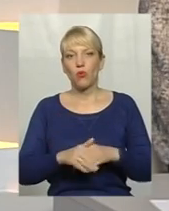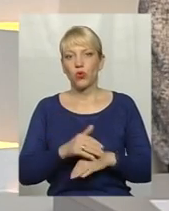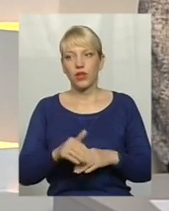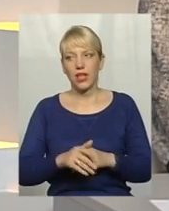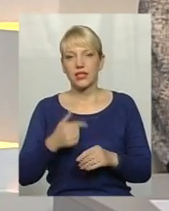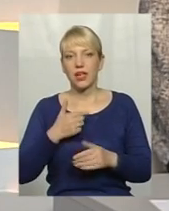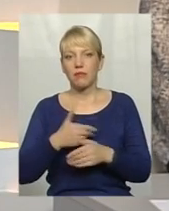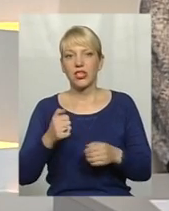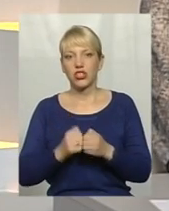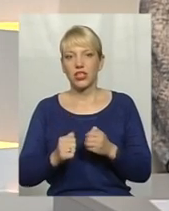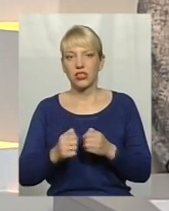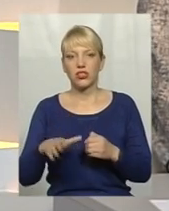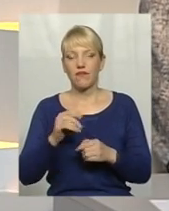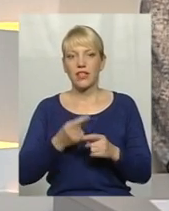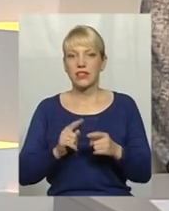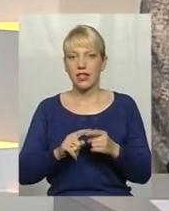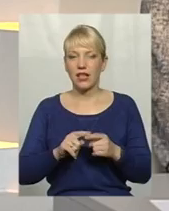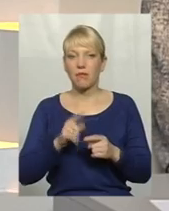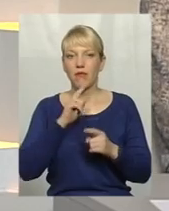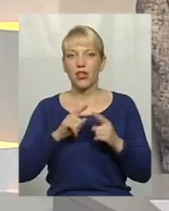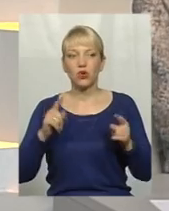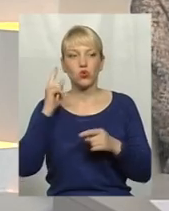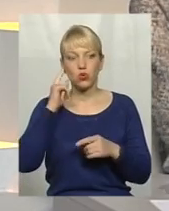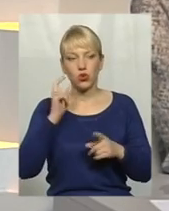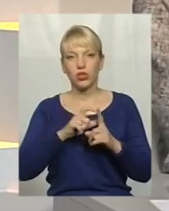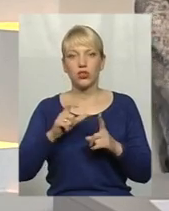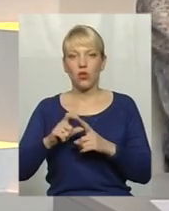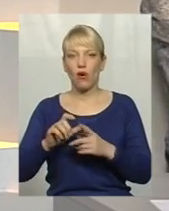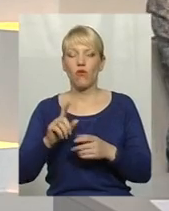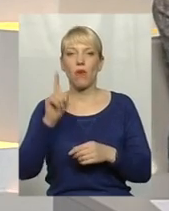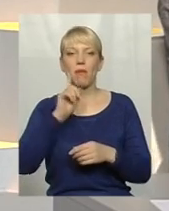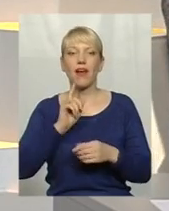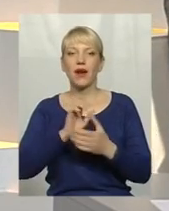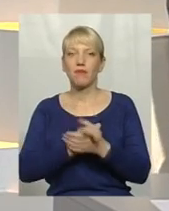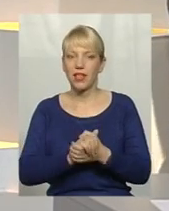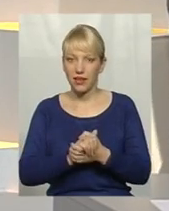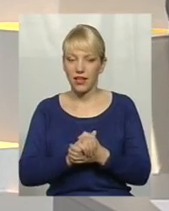весь цей період чули слово перемир'я, війни немає,